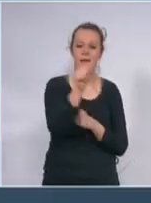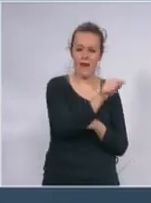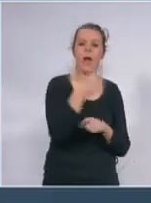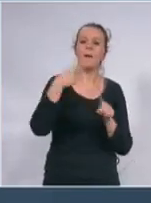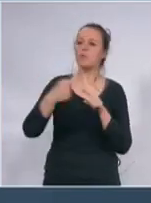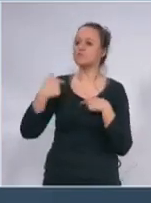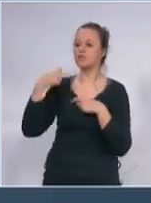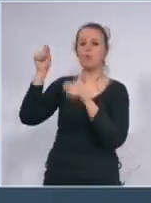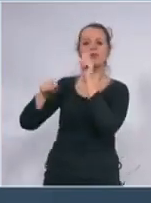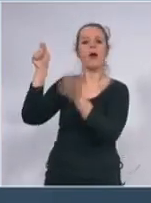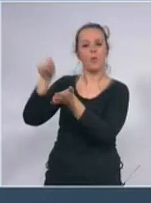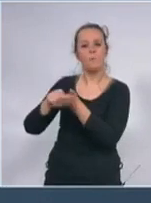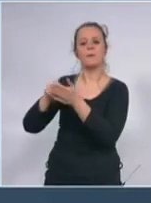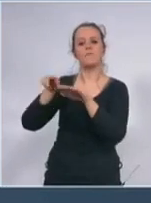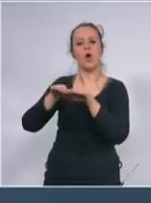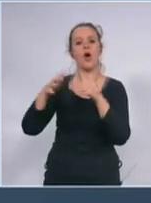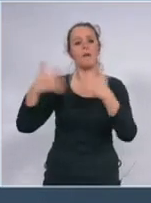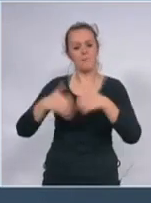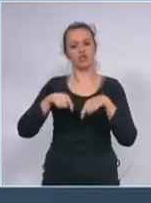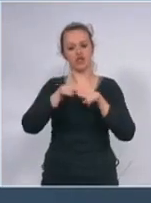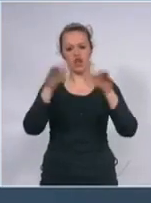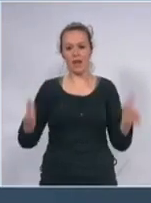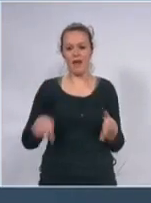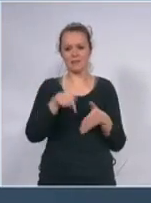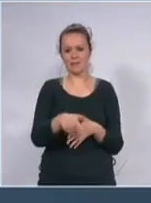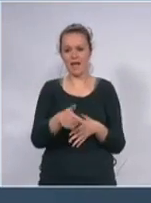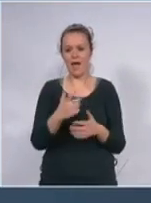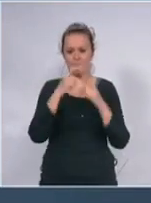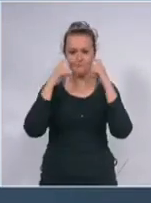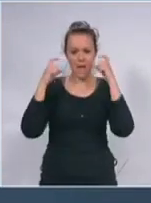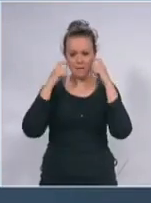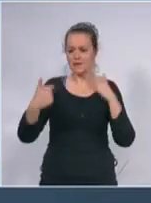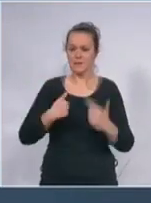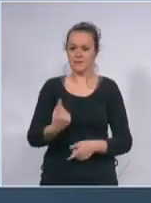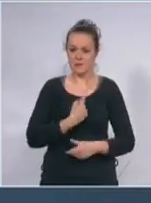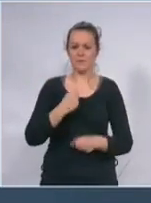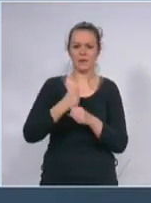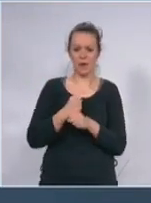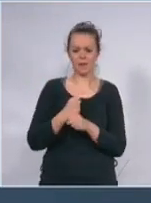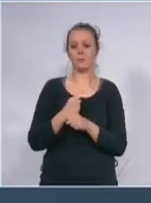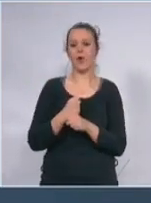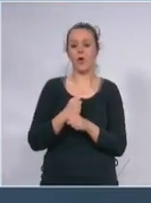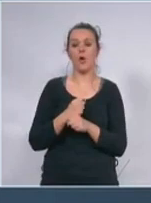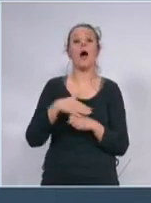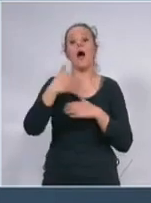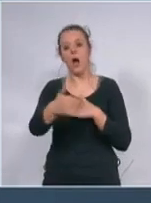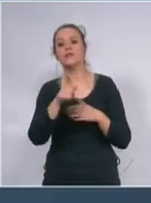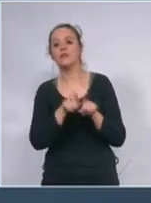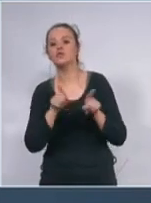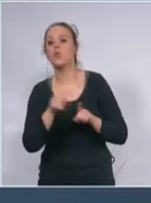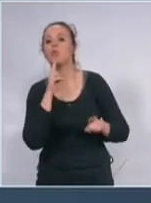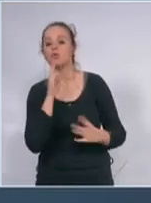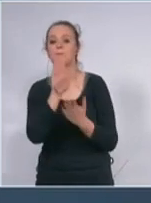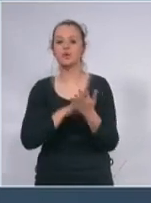to da radimo zašto su nam strašno potrebne i počnimo da radimo na dezinfekcijnim sredstvima kao što sam rekao od